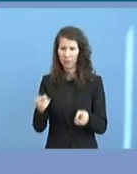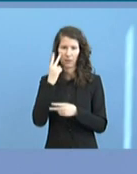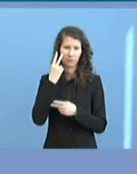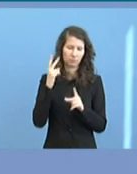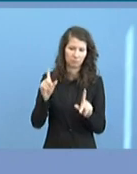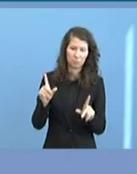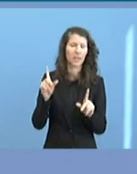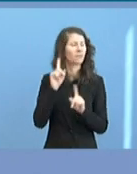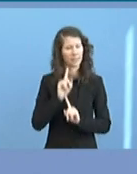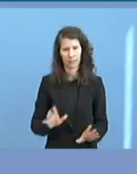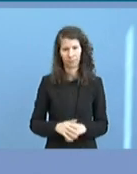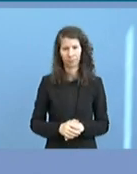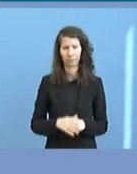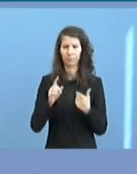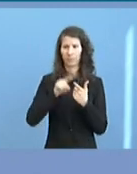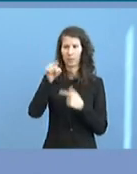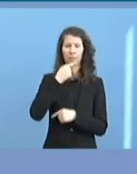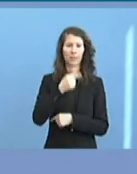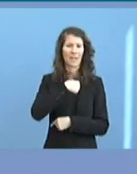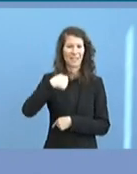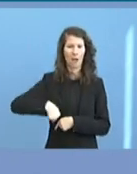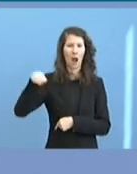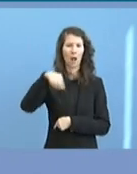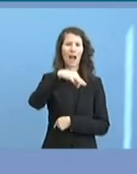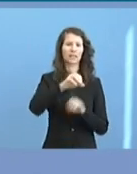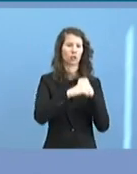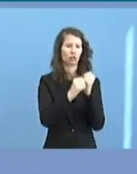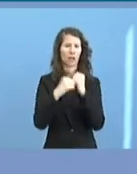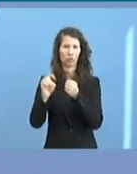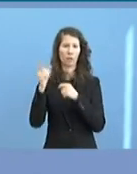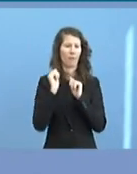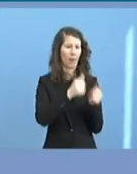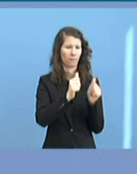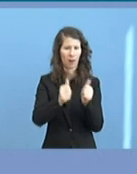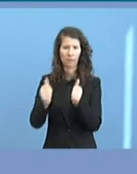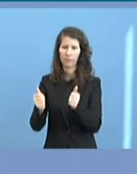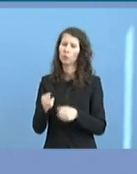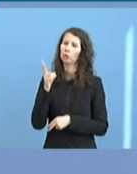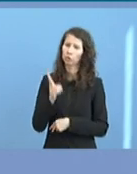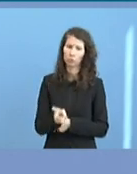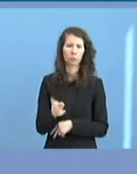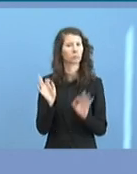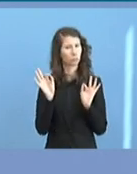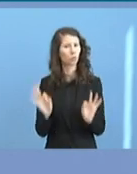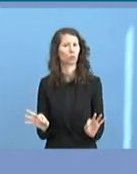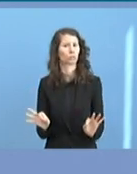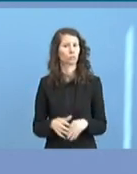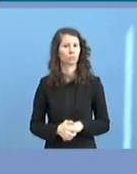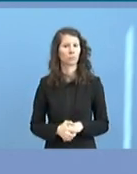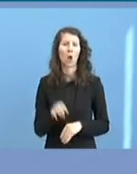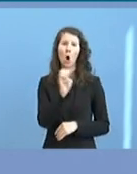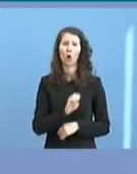Sie sagen, China hilft jetzt einzelnen Staaten. Das stimmt und das ist gut. Ich möchte daran erinnern, dass die Europäische Union in der